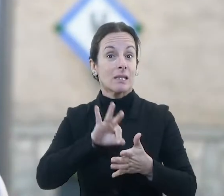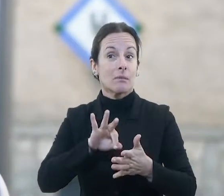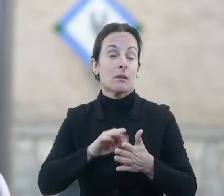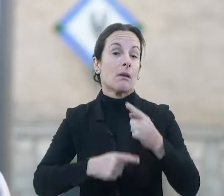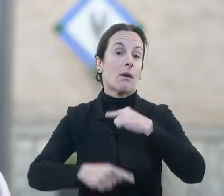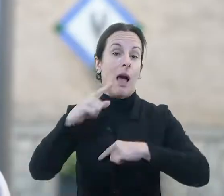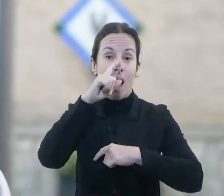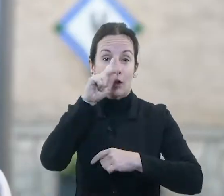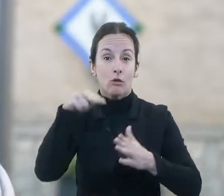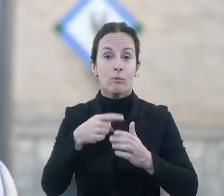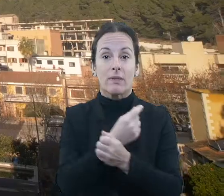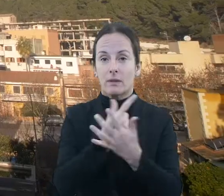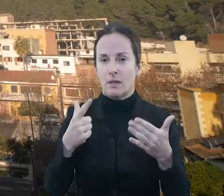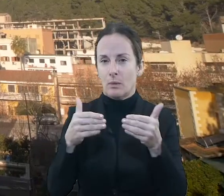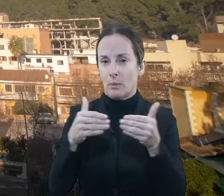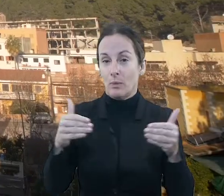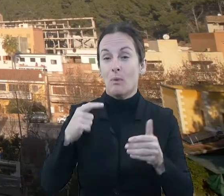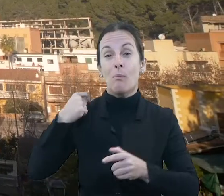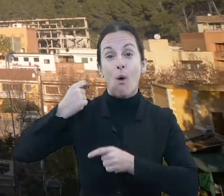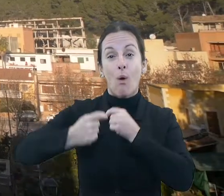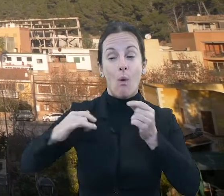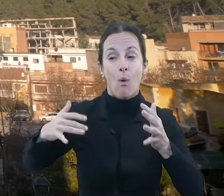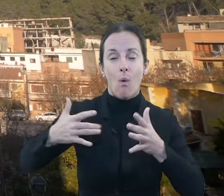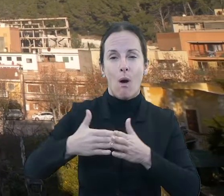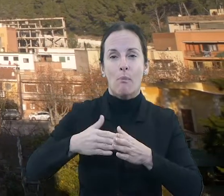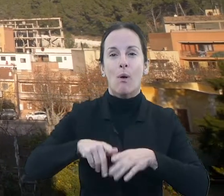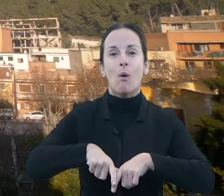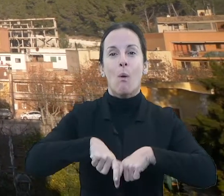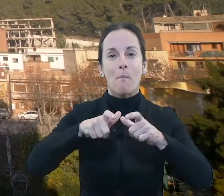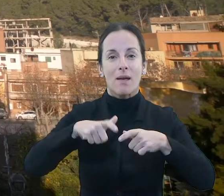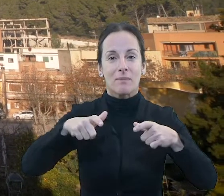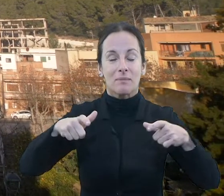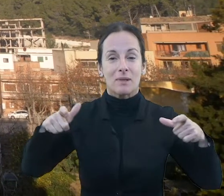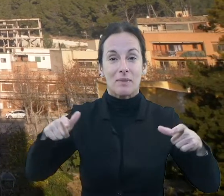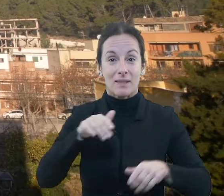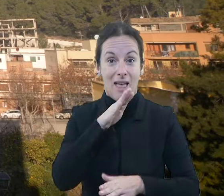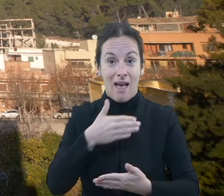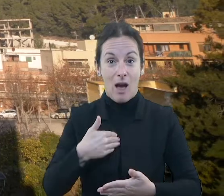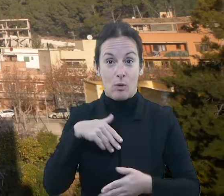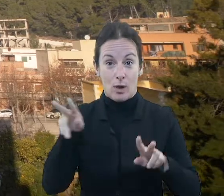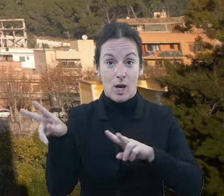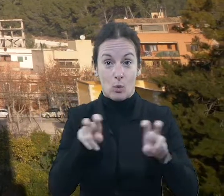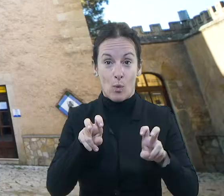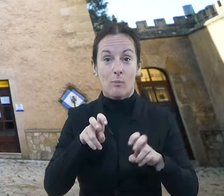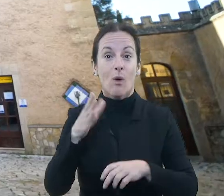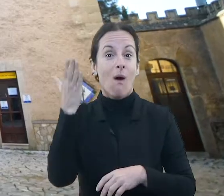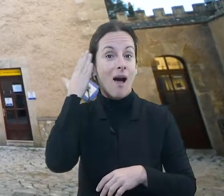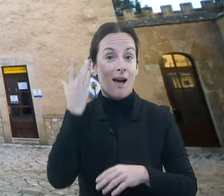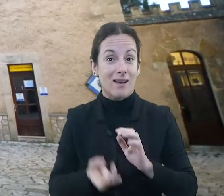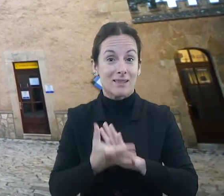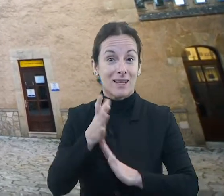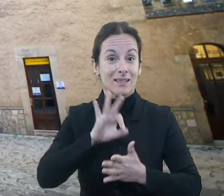2017 i que a poc a poc s'hi ha anat ampliant. Incorporant-se al municipi d'Andratge arribarem a 37 municipis de Mallorca.